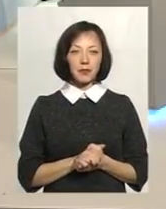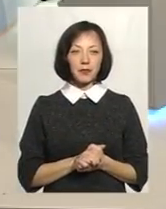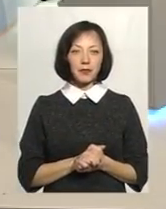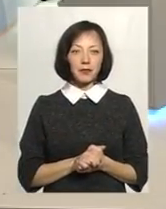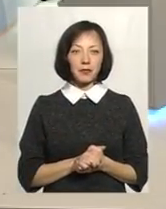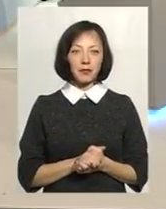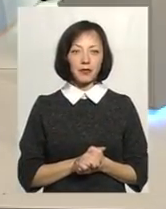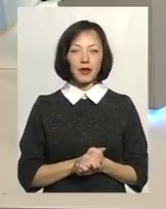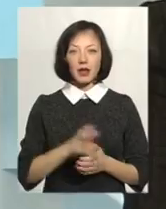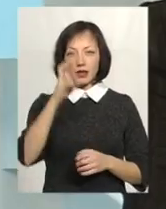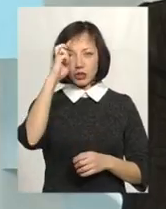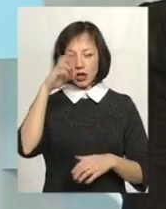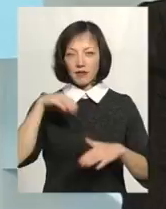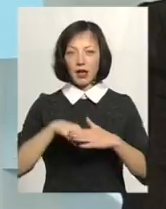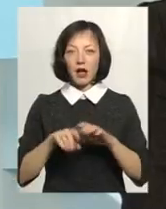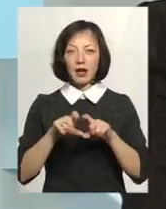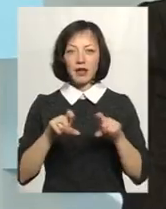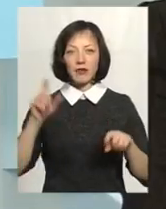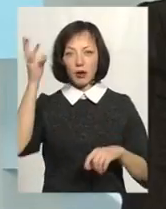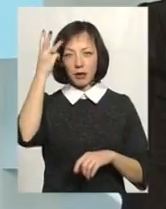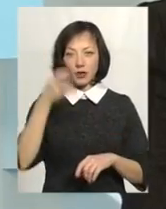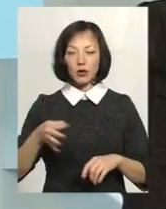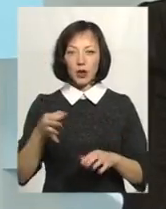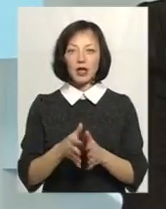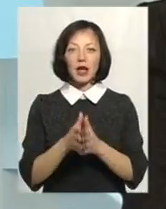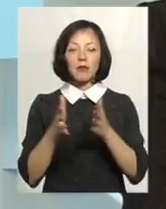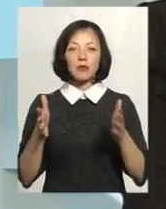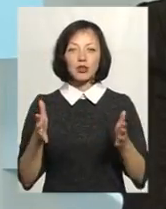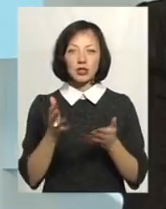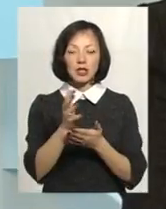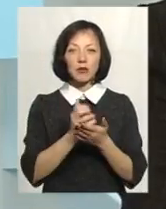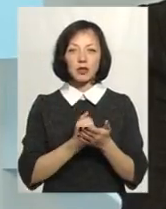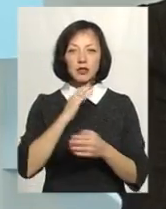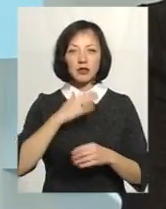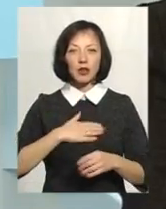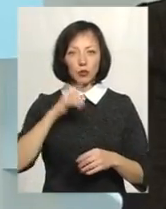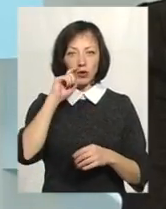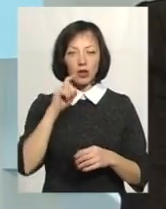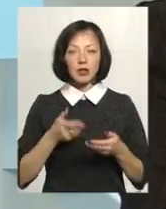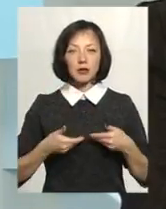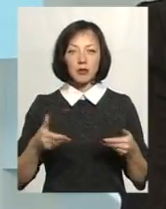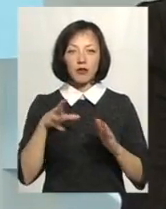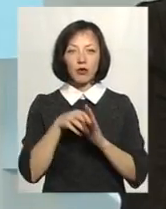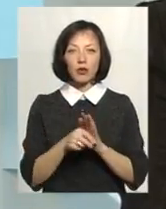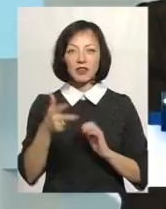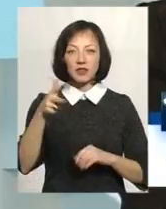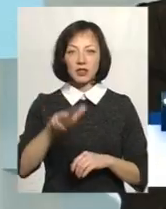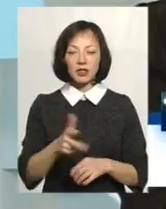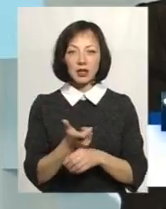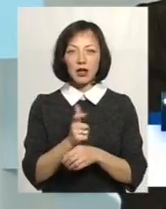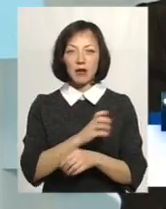Державний архів Хмельницької області – один з найбільших скарбниць нашої України. Ми входимо в трійку